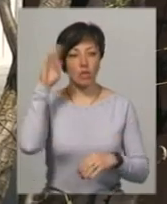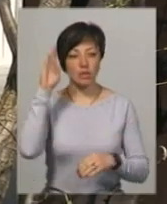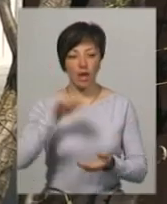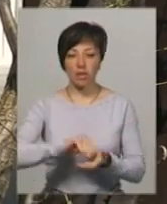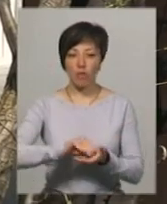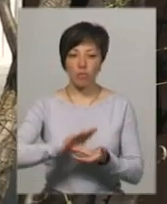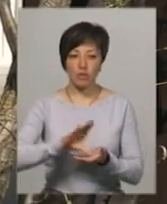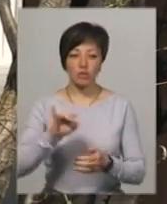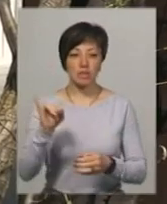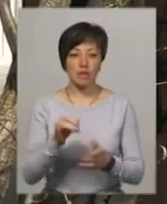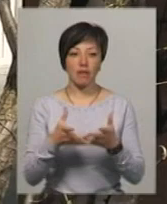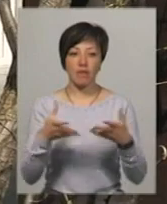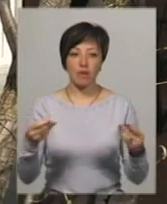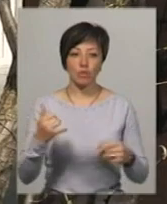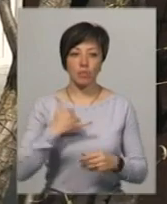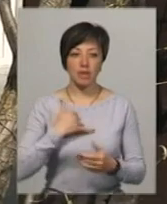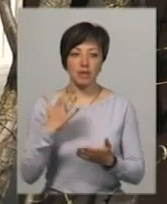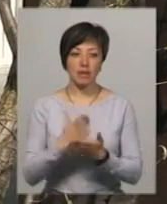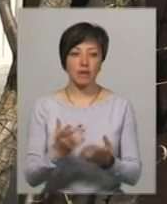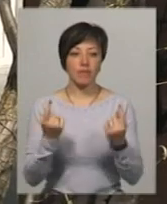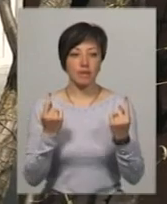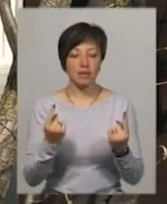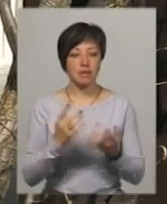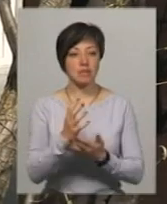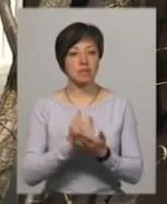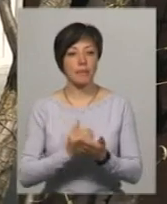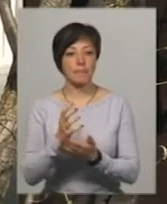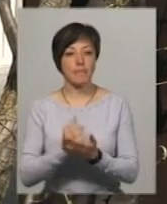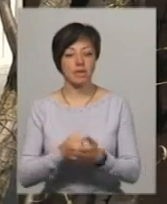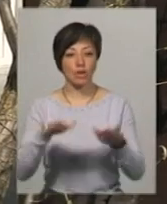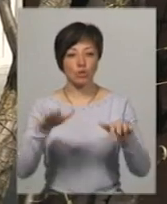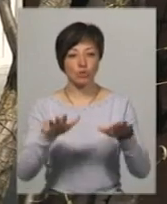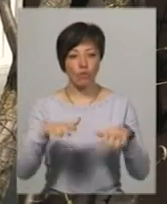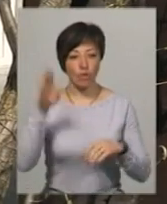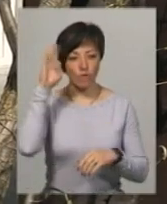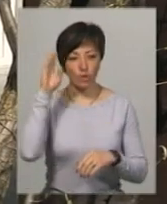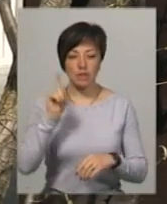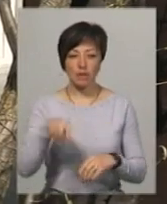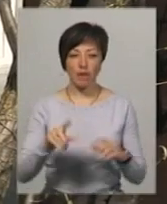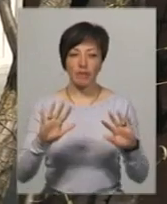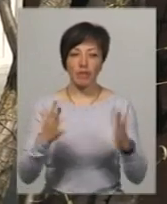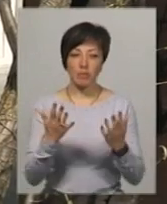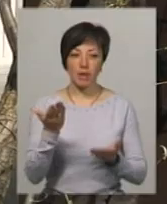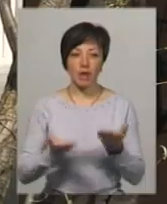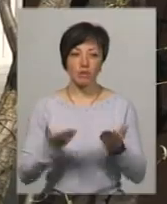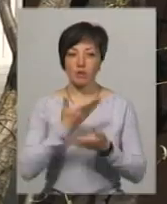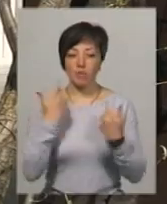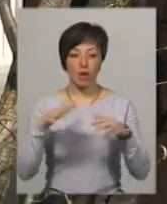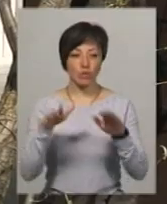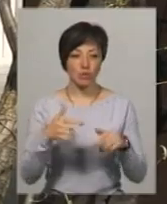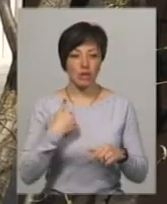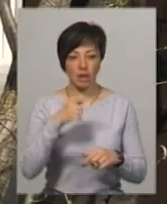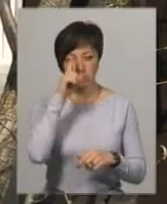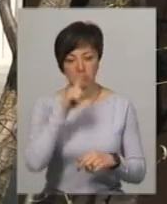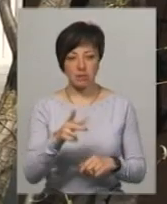накопичується. І навесно в мене є великий запас дощової води. Навіть на випадок, якщо немає дощів, я на